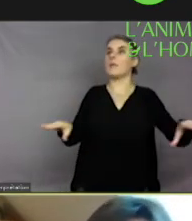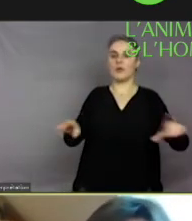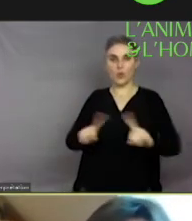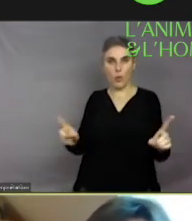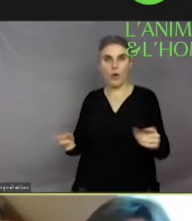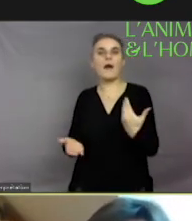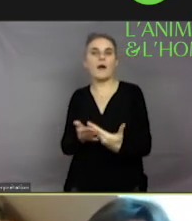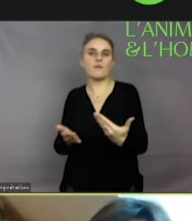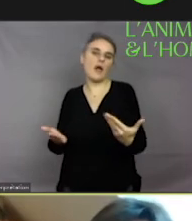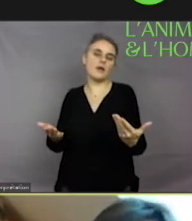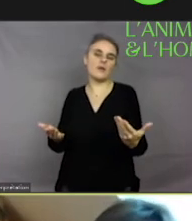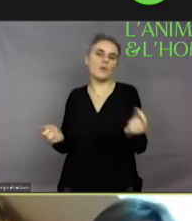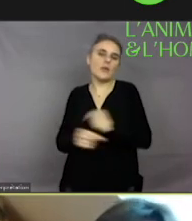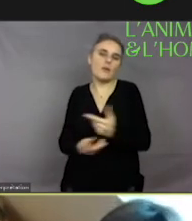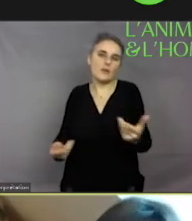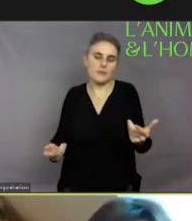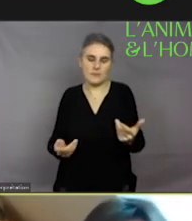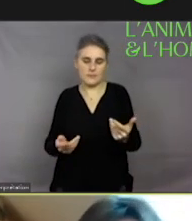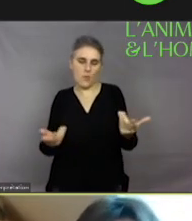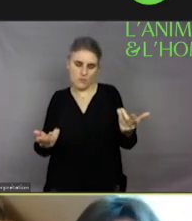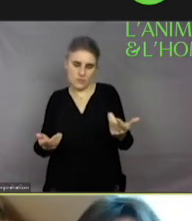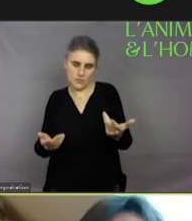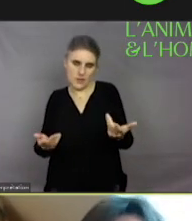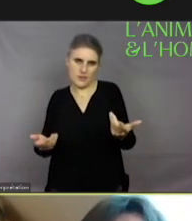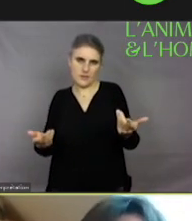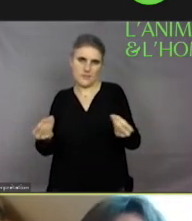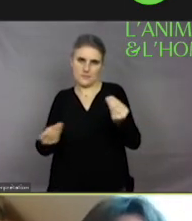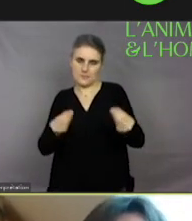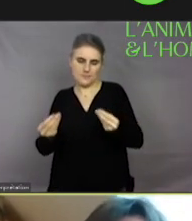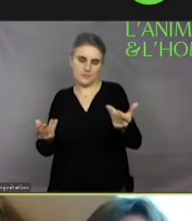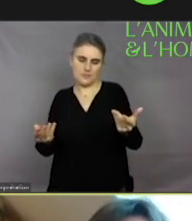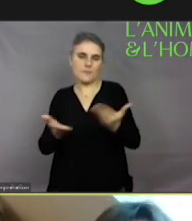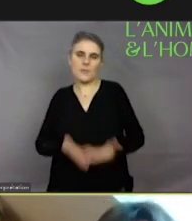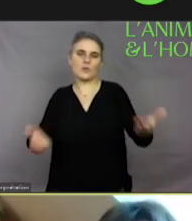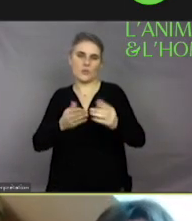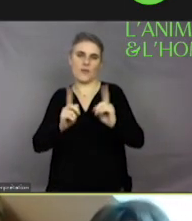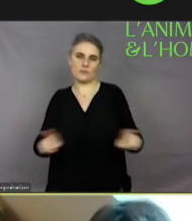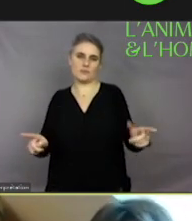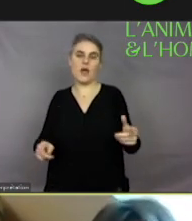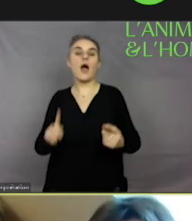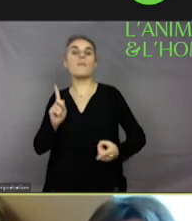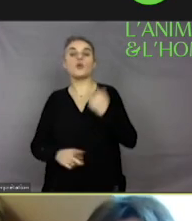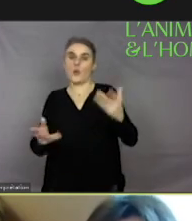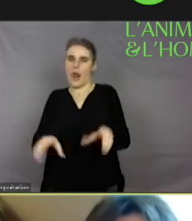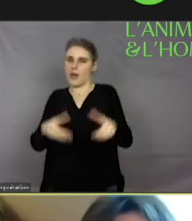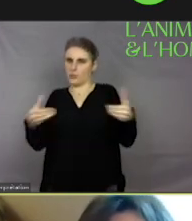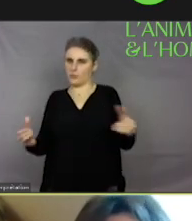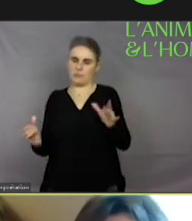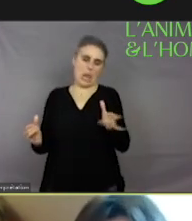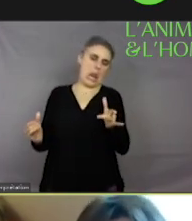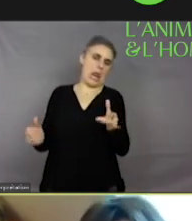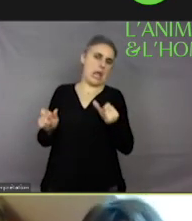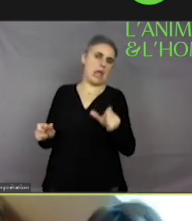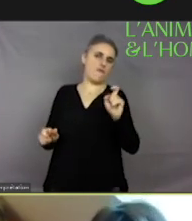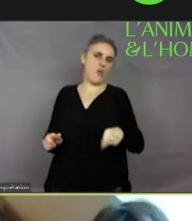que pas du tout. D'accord, très intéressant. Il faut toujours avoir un petit larousse sous le coude pour